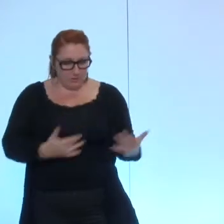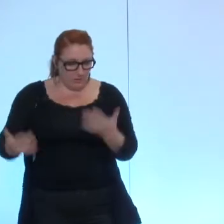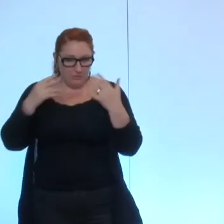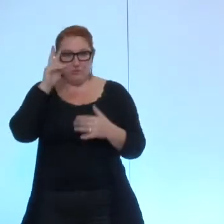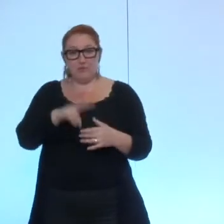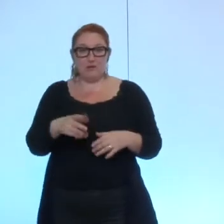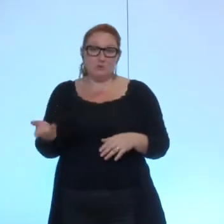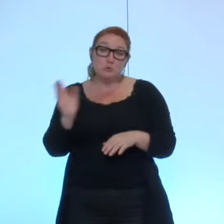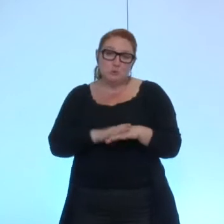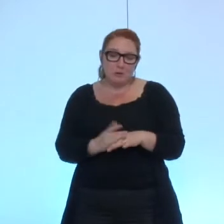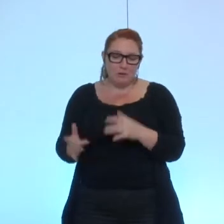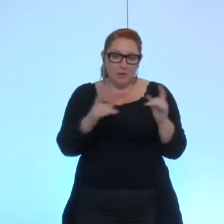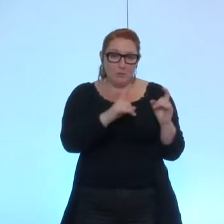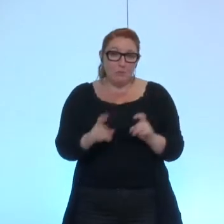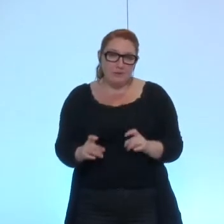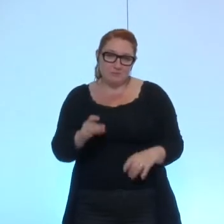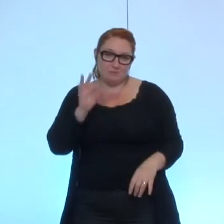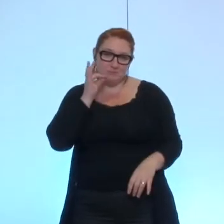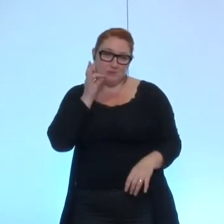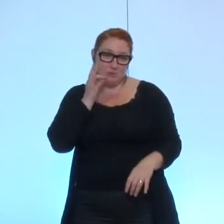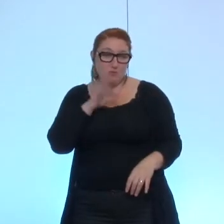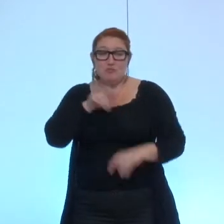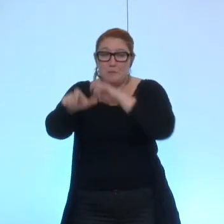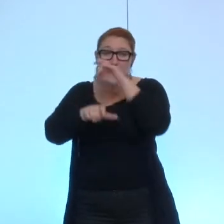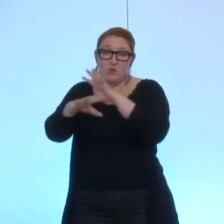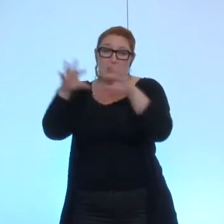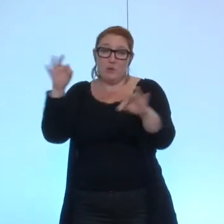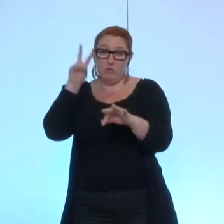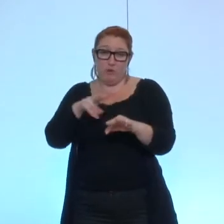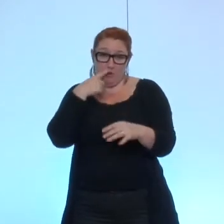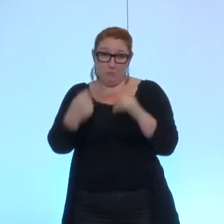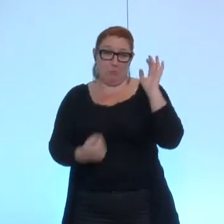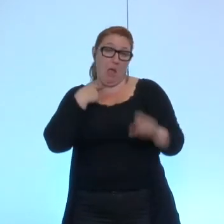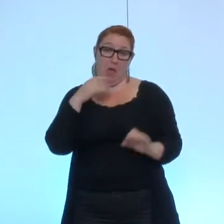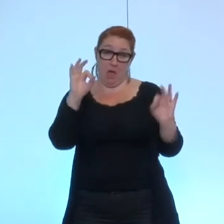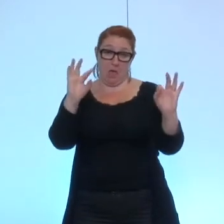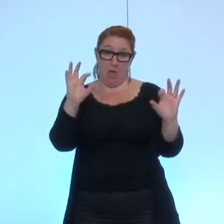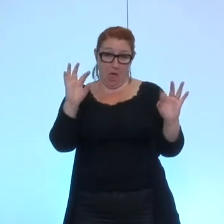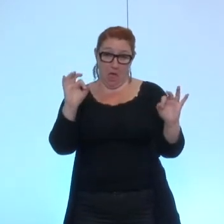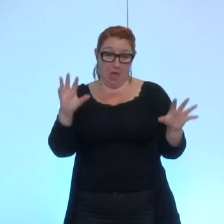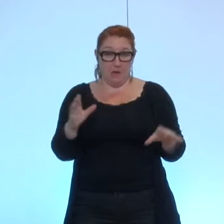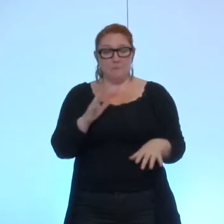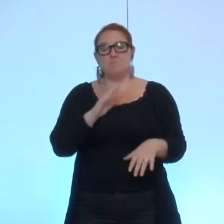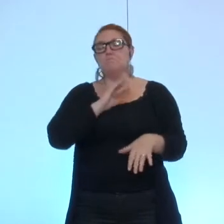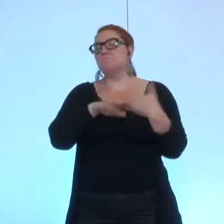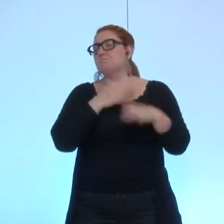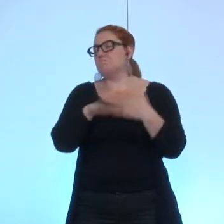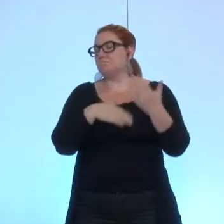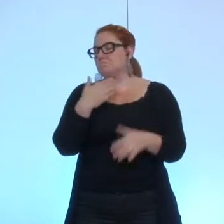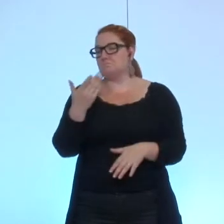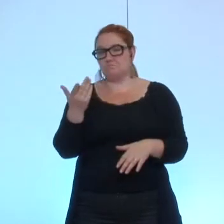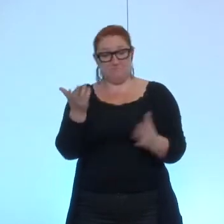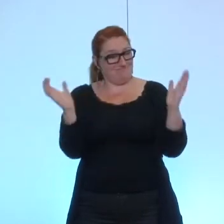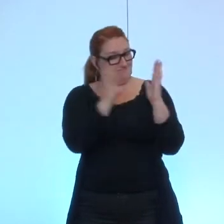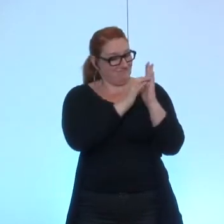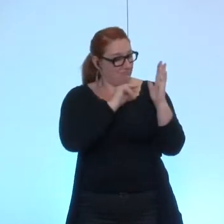aussi importante que ça, voire quasi inexistante pour certains élus. Mais ce soir, M. le maire, quelques mois après, avec cette délibération, je vous